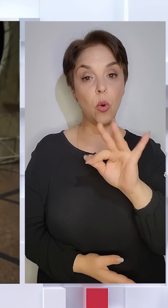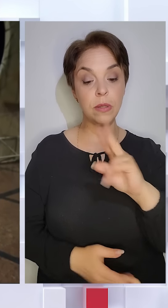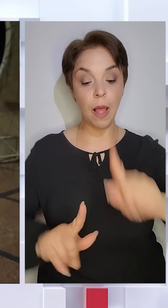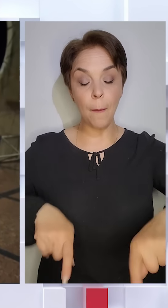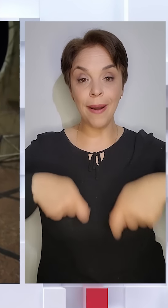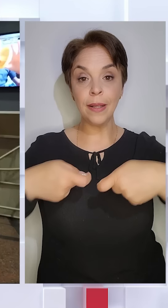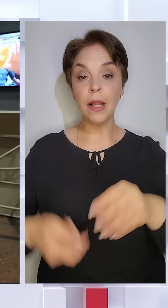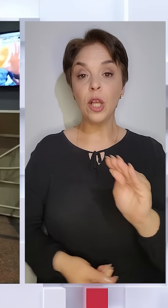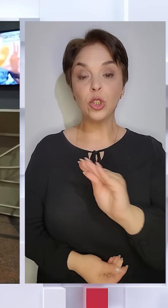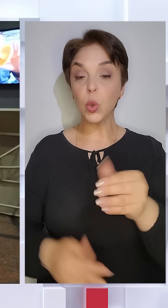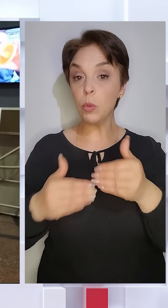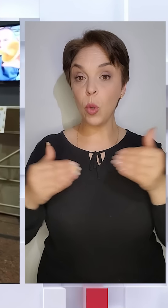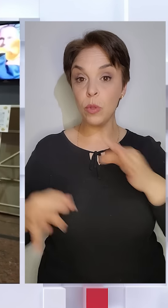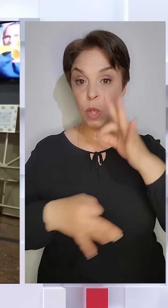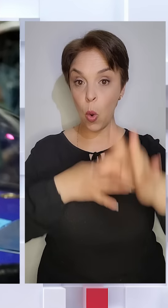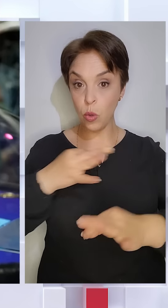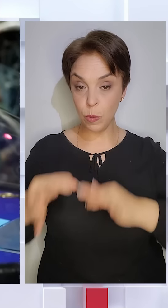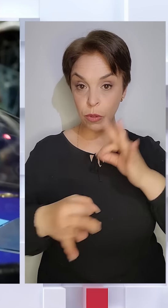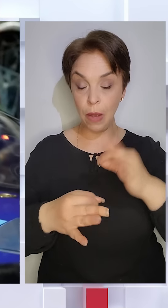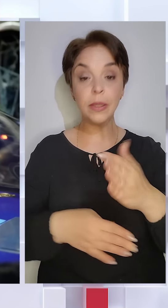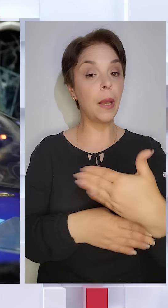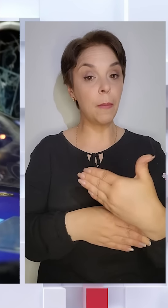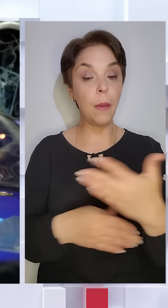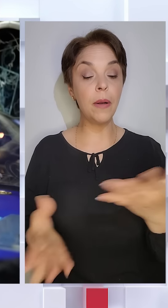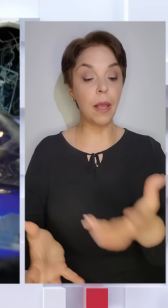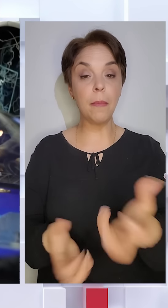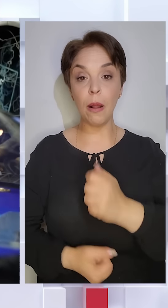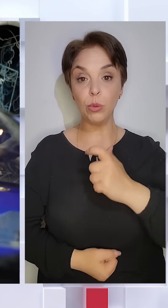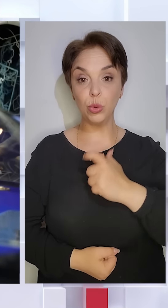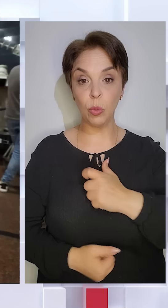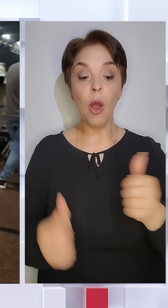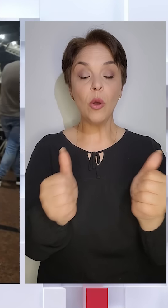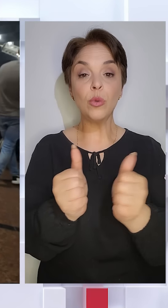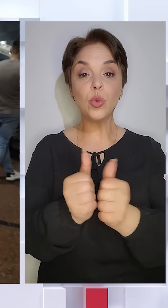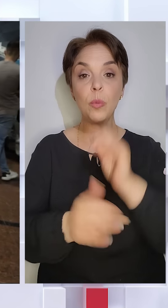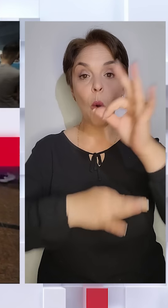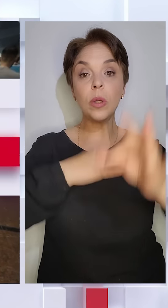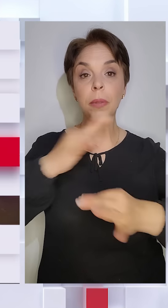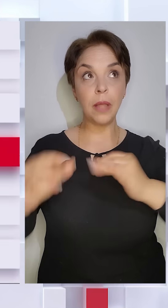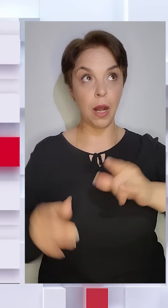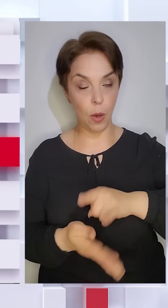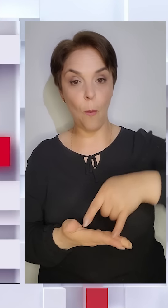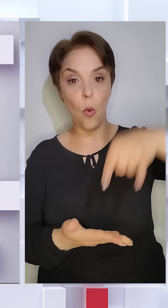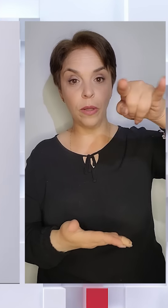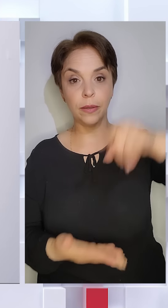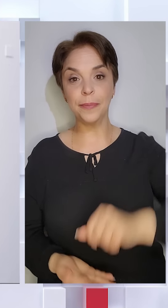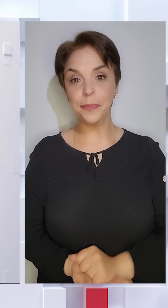передала Житомирському музею космонавтики прапор, який брала із собою в суборбітальний політ.